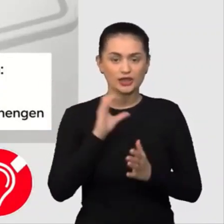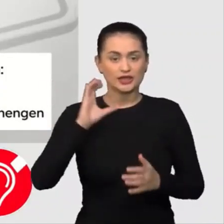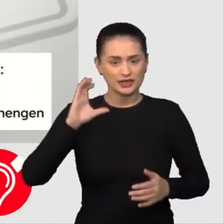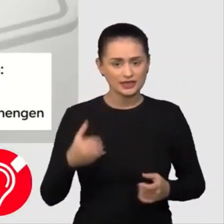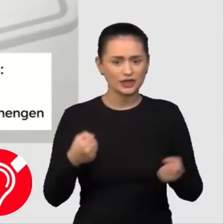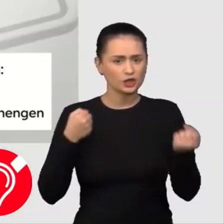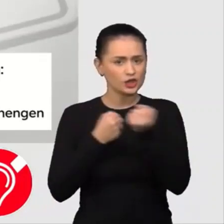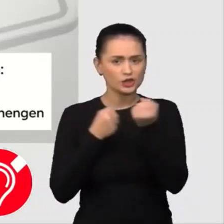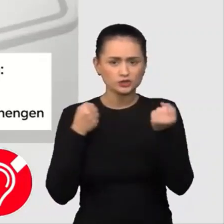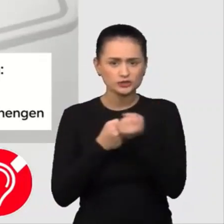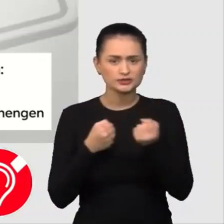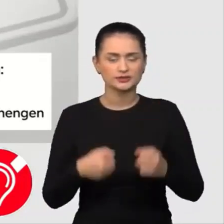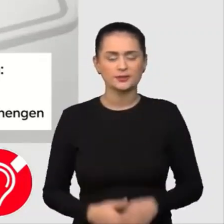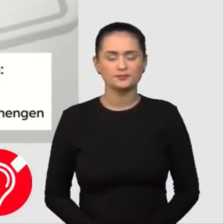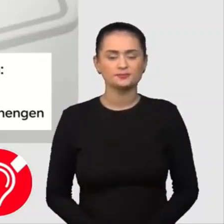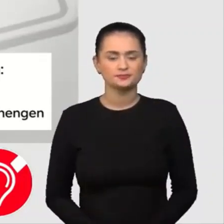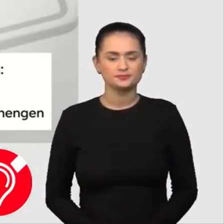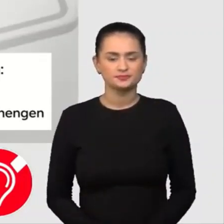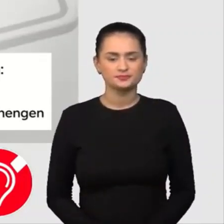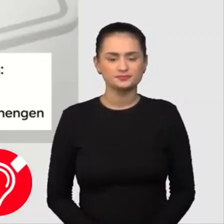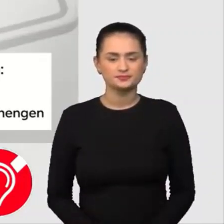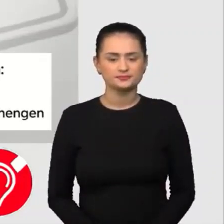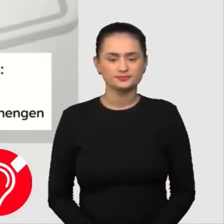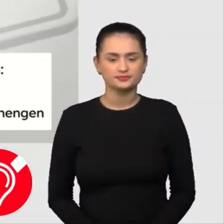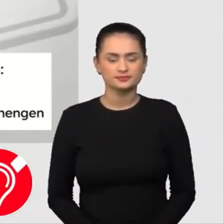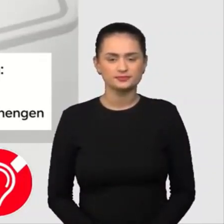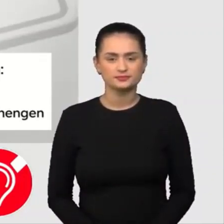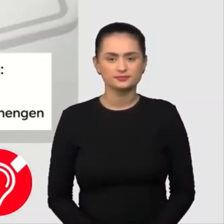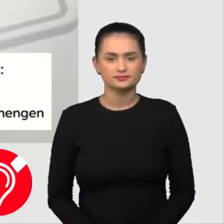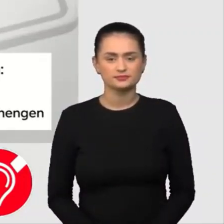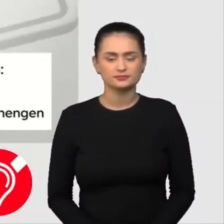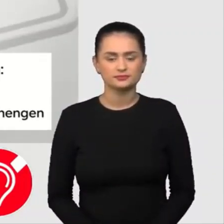Europene, care a ținut să transmită din nou că ne susține.